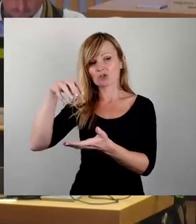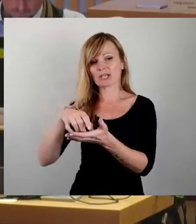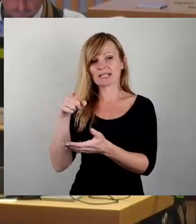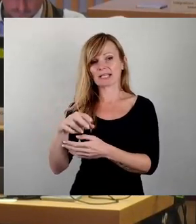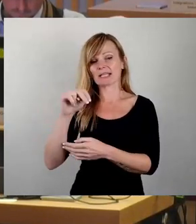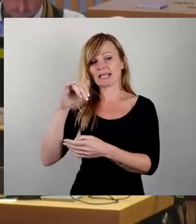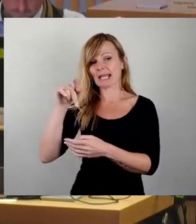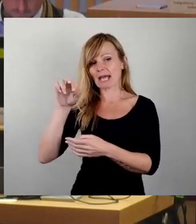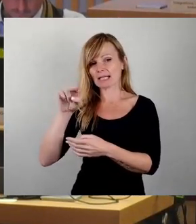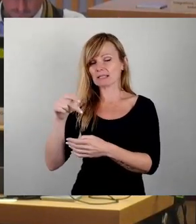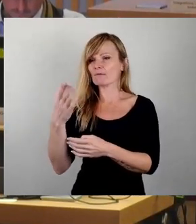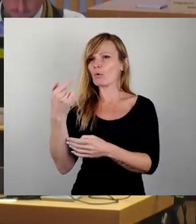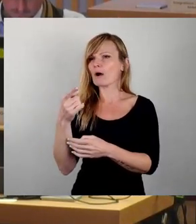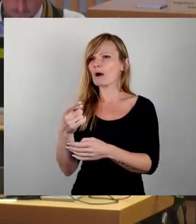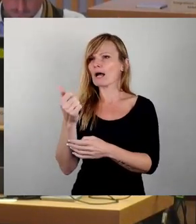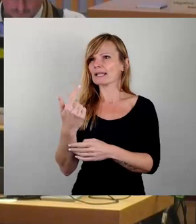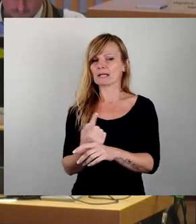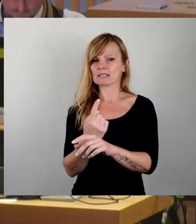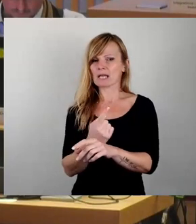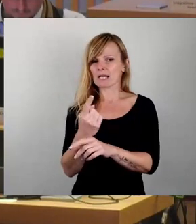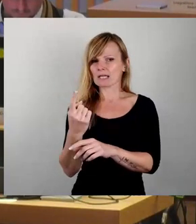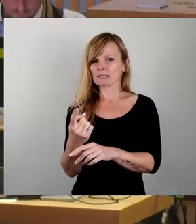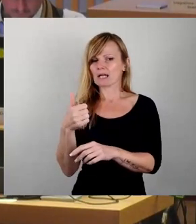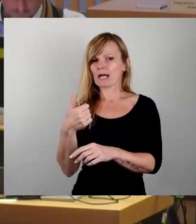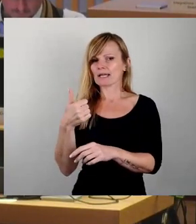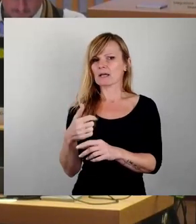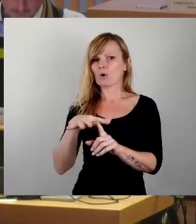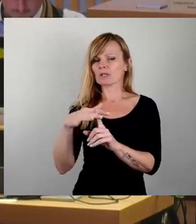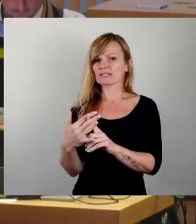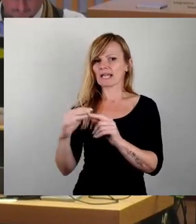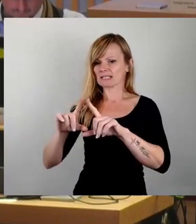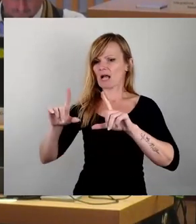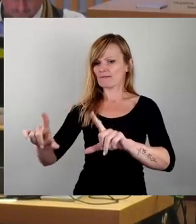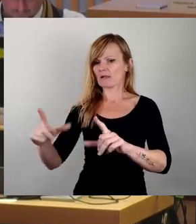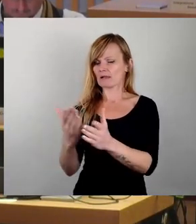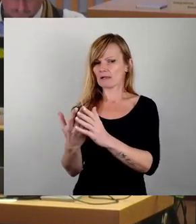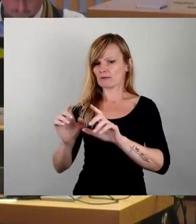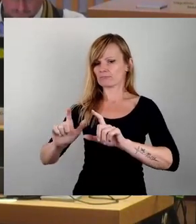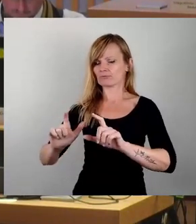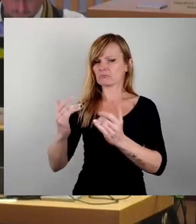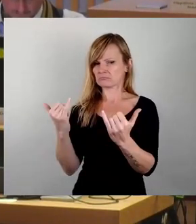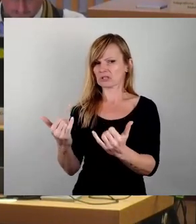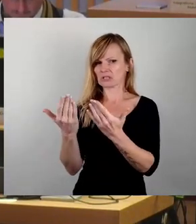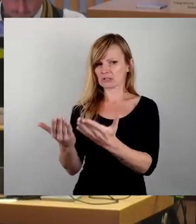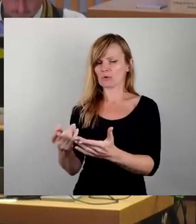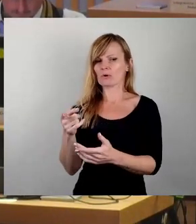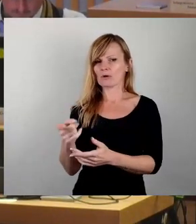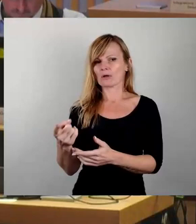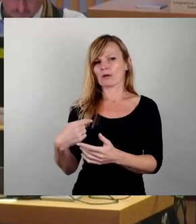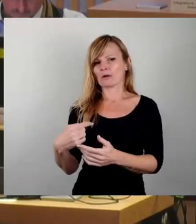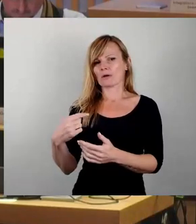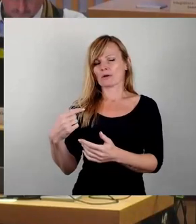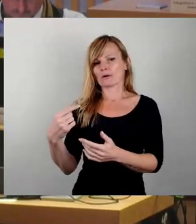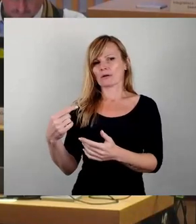Dort ist vor einiger Zeit eine Kontexttafel erstellt worden. Die Kontexttafel ist etwa so groß wie die